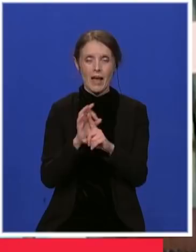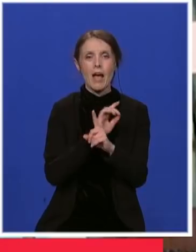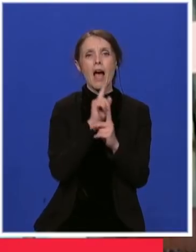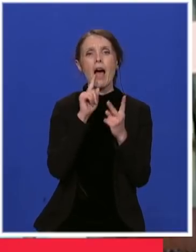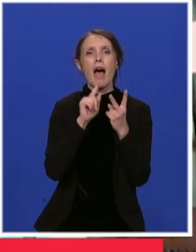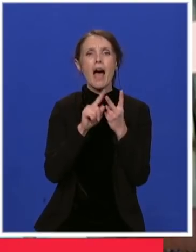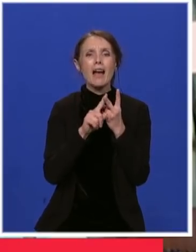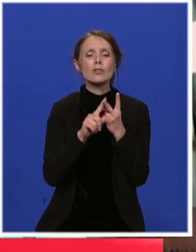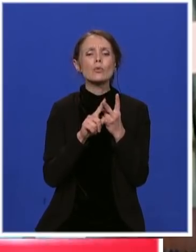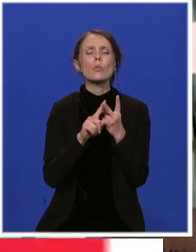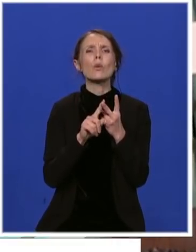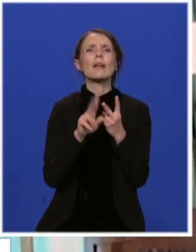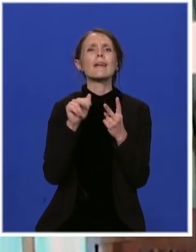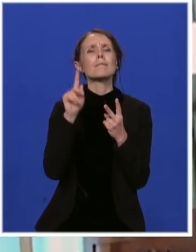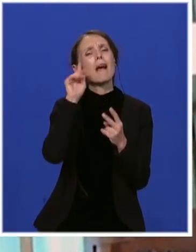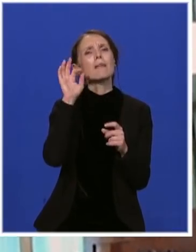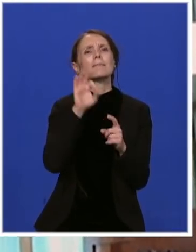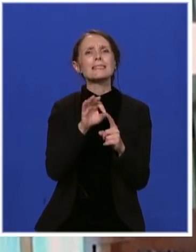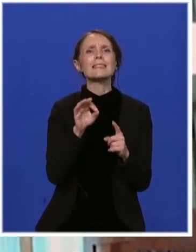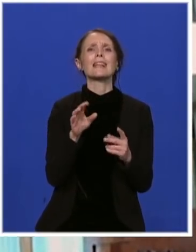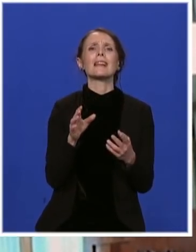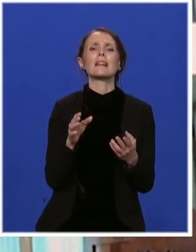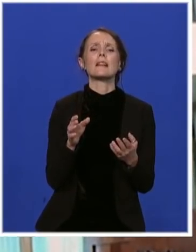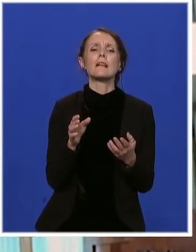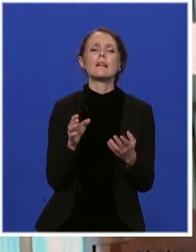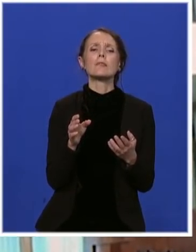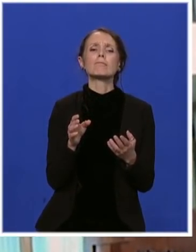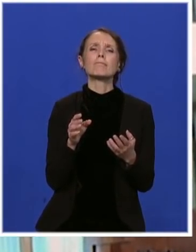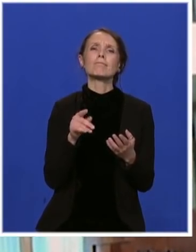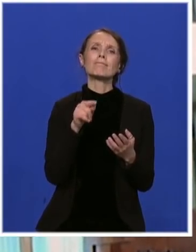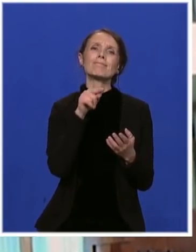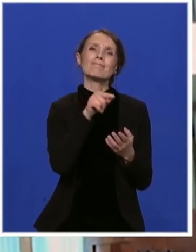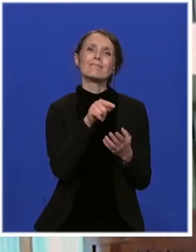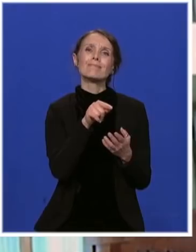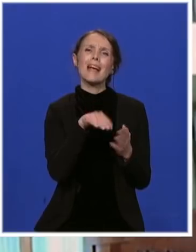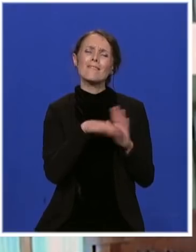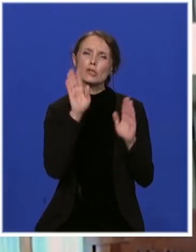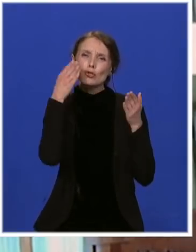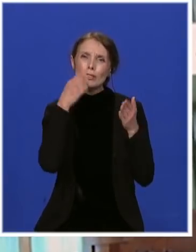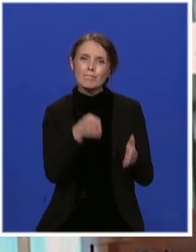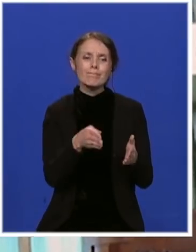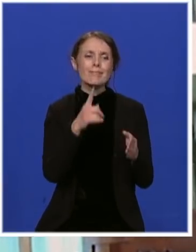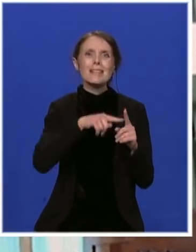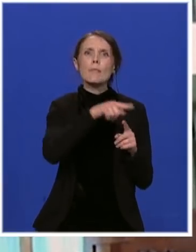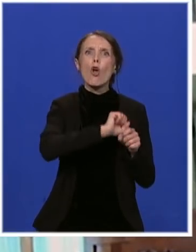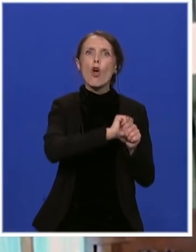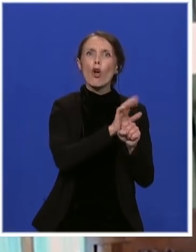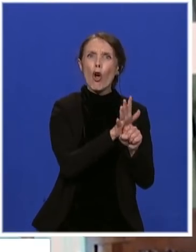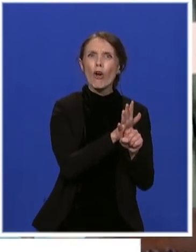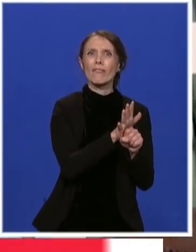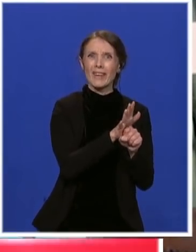a drugi ima za cilj da se pozabavi ekonomskom krizom izazvanom